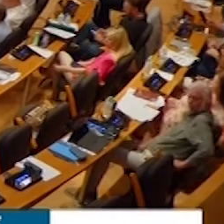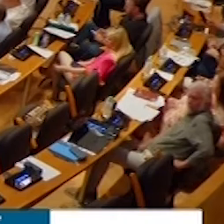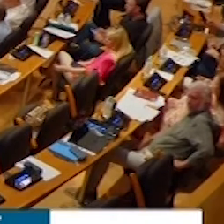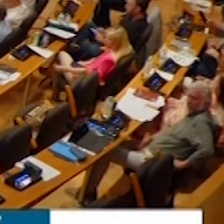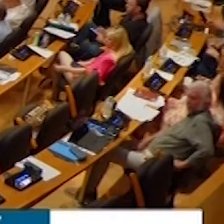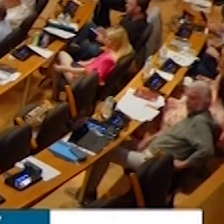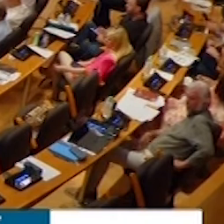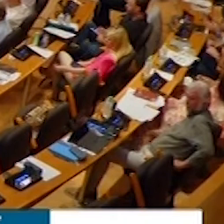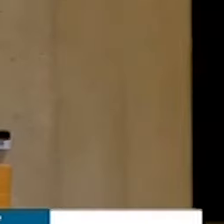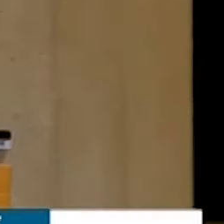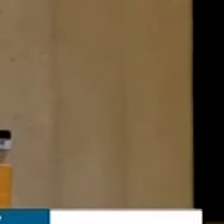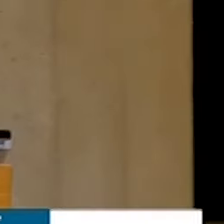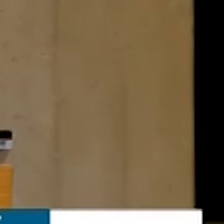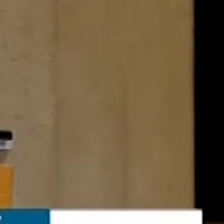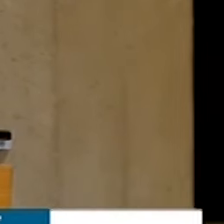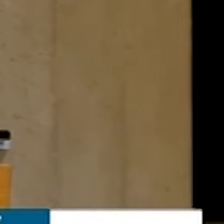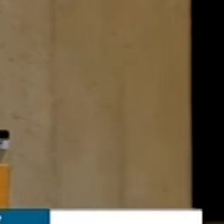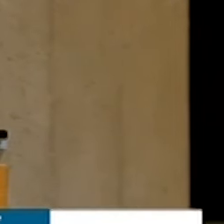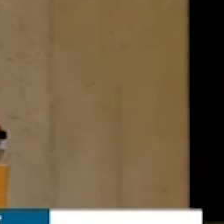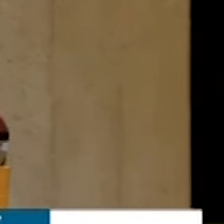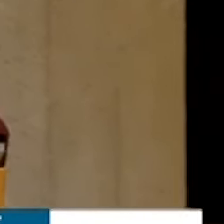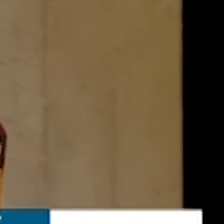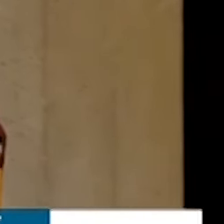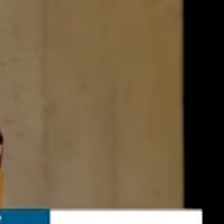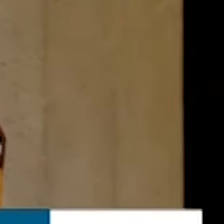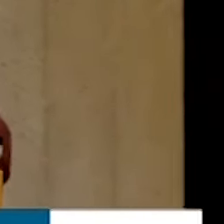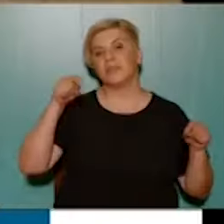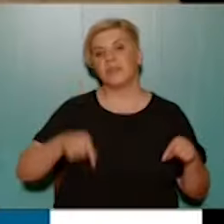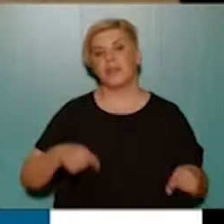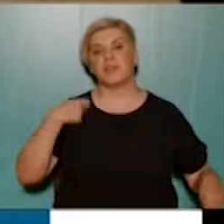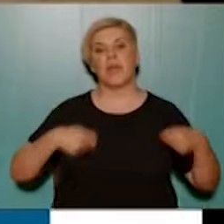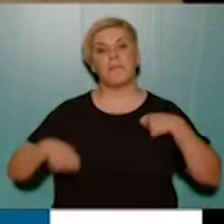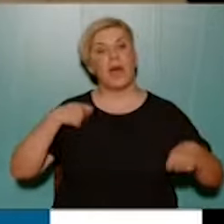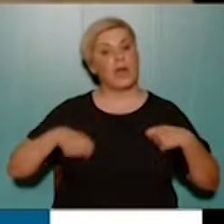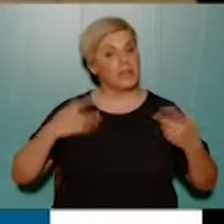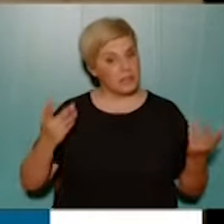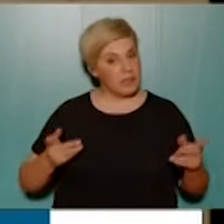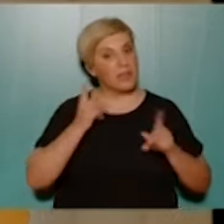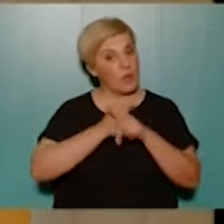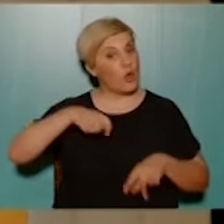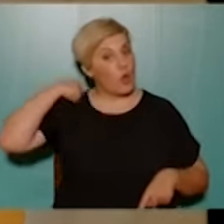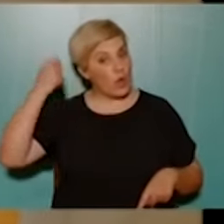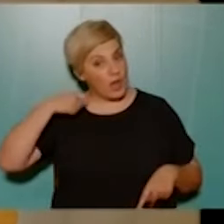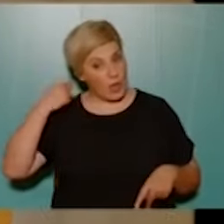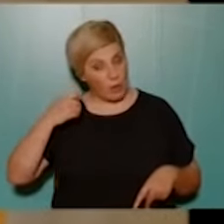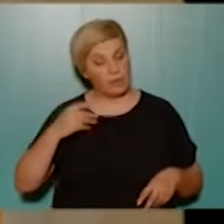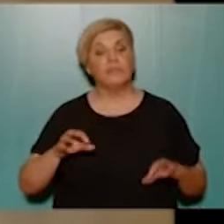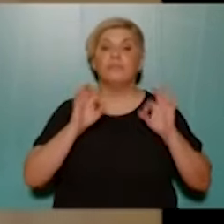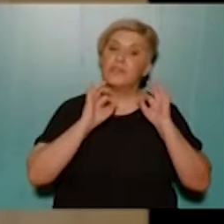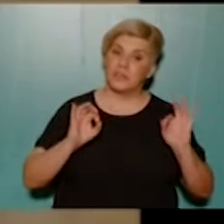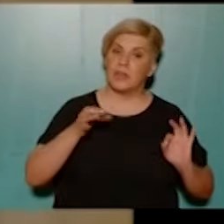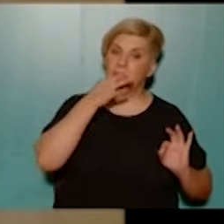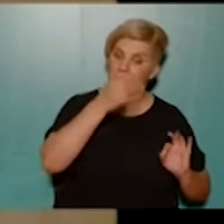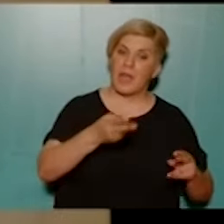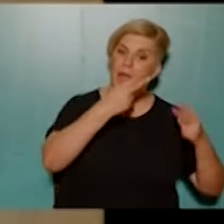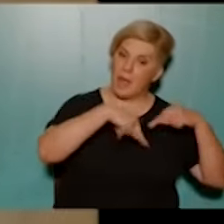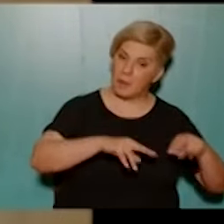Ακούμε με προσοχή ξανά σήμερα τις διαμαρτυρίες, ιδιαίτερα των συλλόγων γονέων, φυσικά θα πω μετά και για